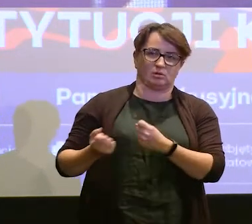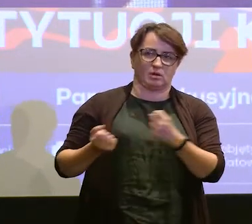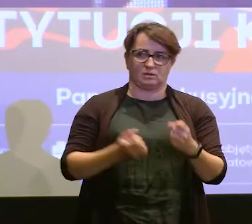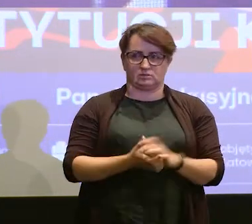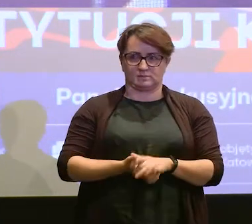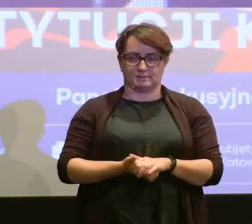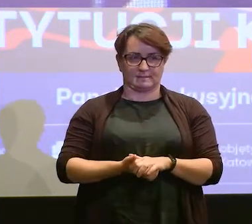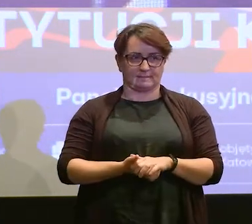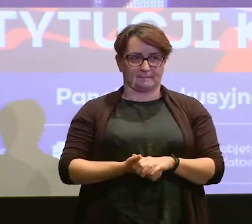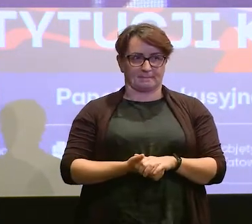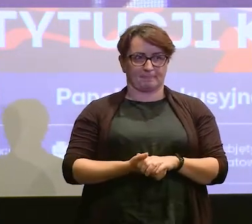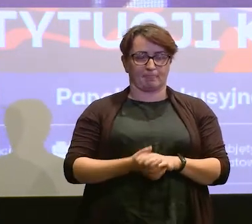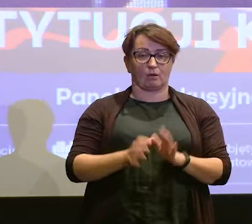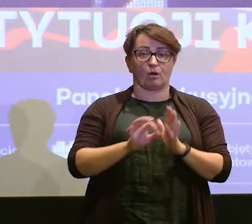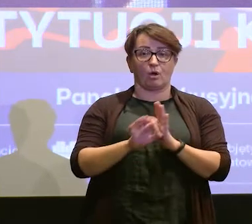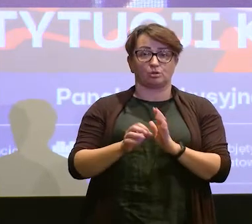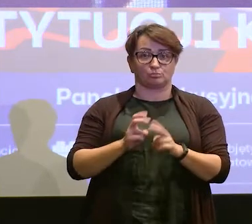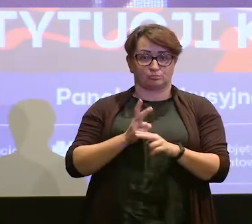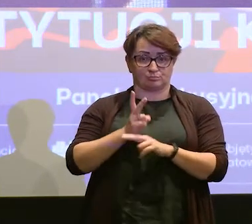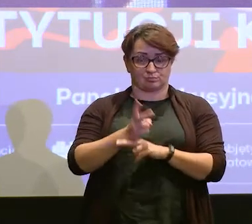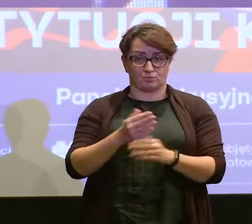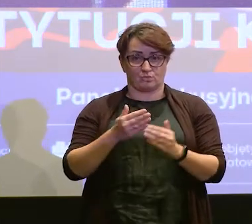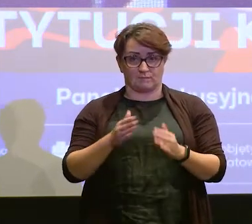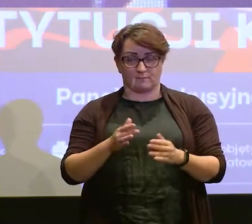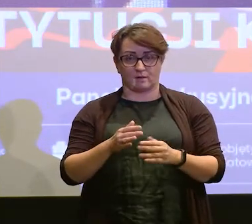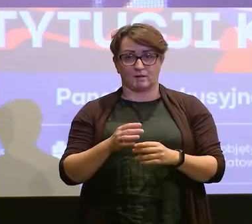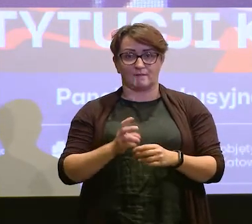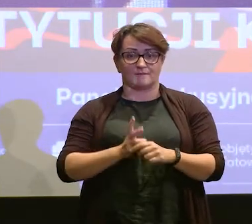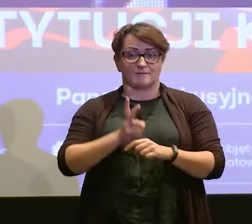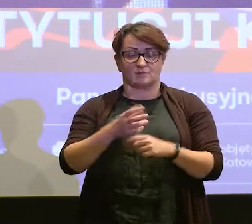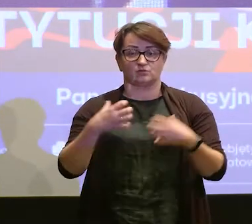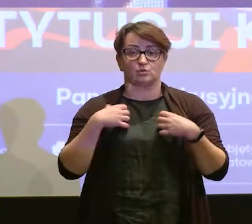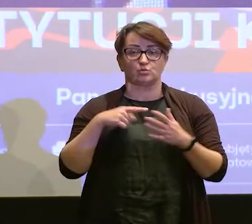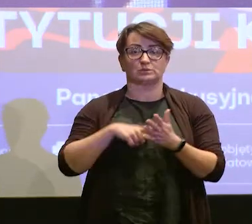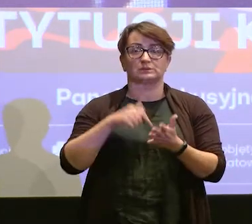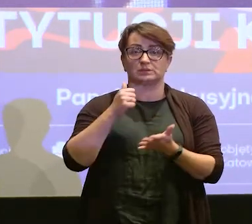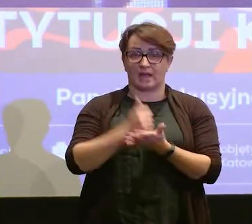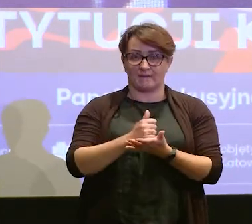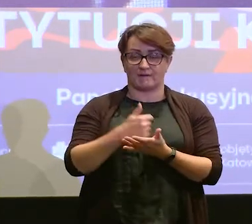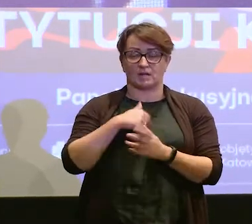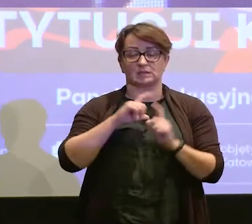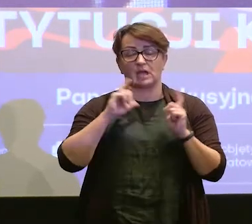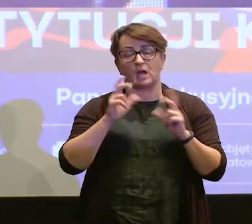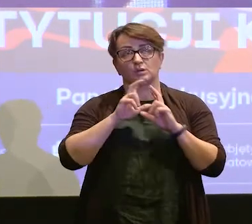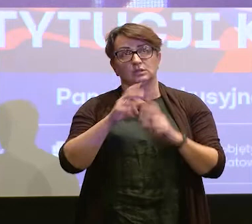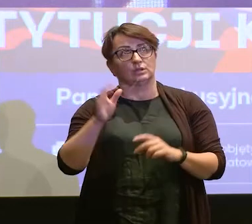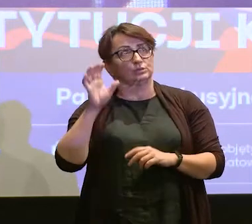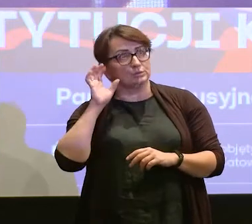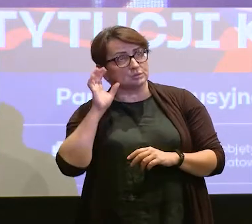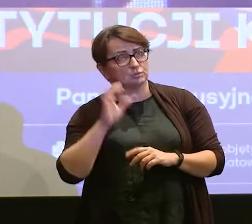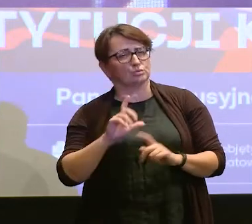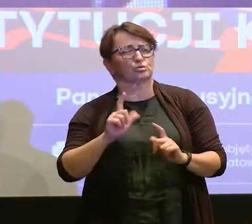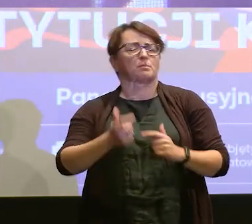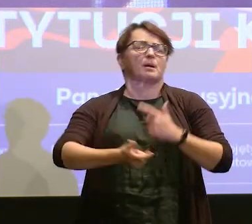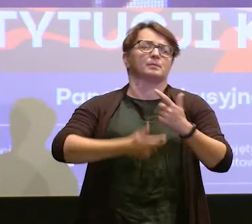Od wdrożenia ustawy, od wejścia w życie ustawy, ja co chwilę słyszę, co